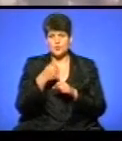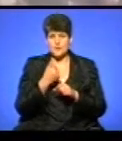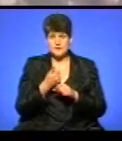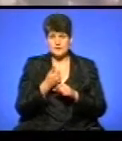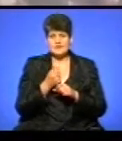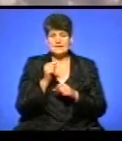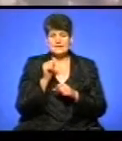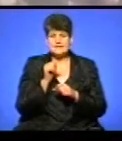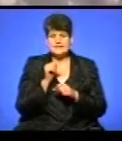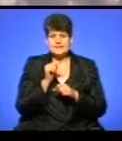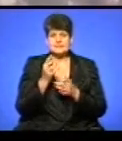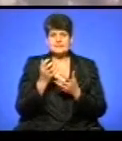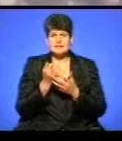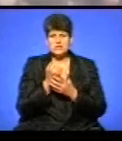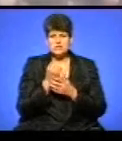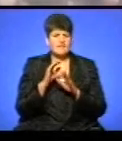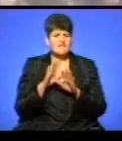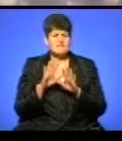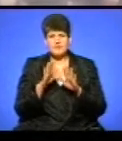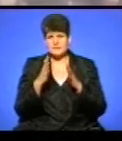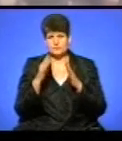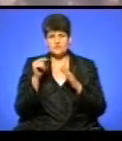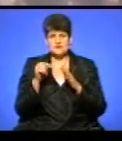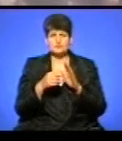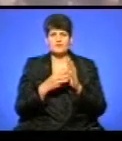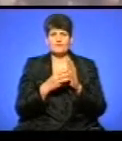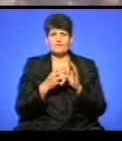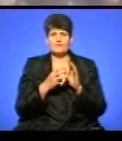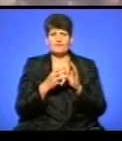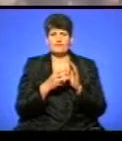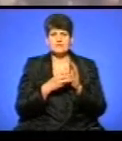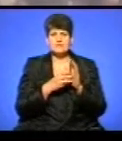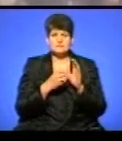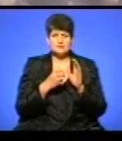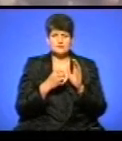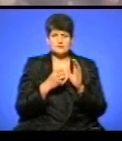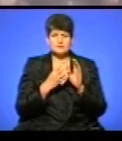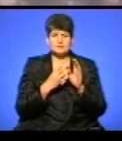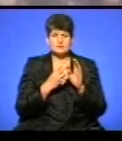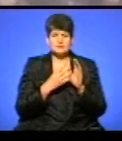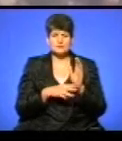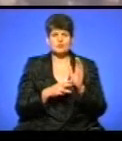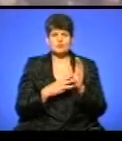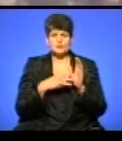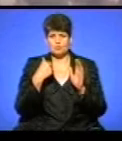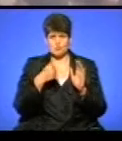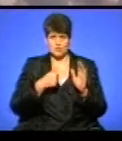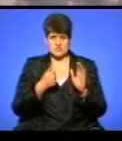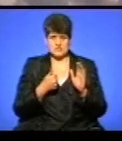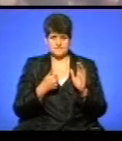знайшли досить випадково в 1898 році.